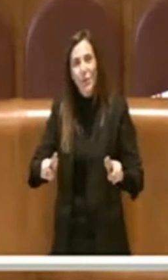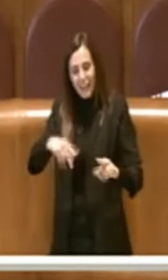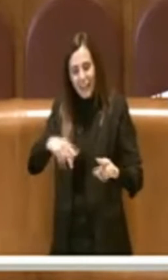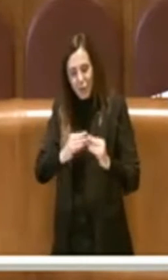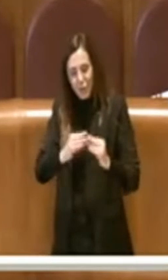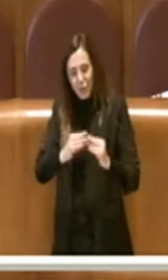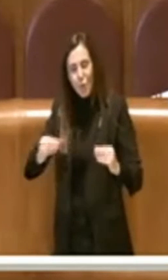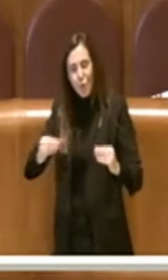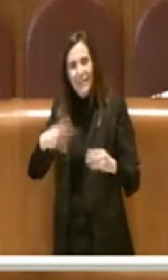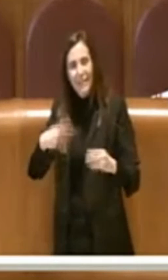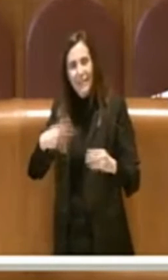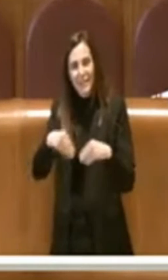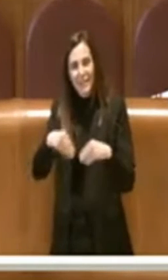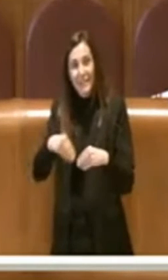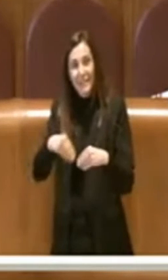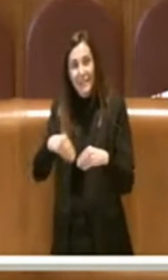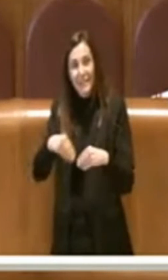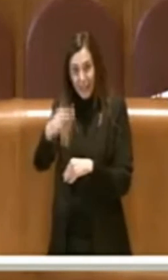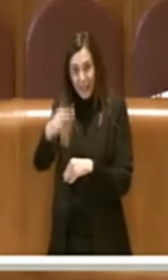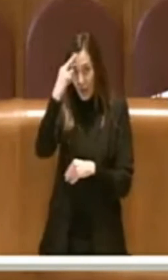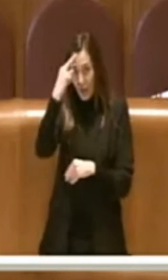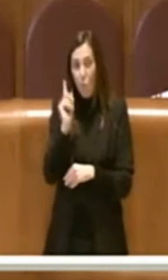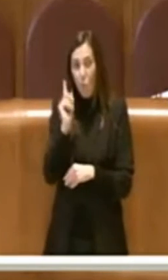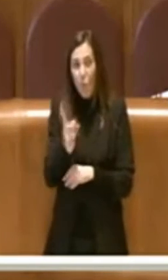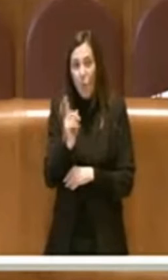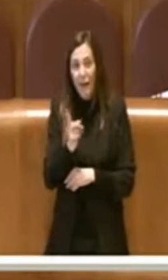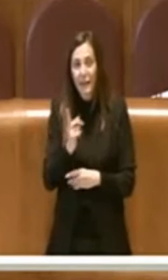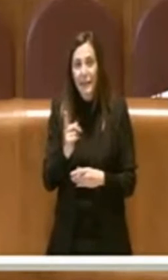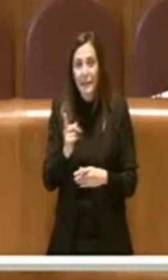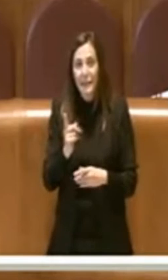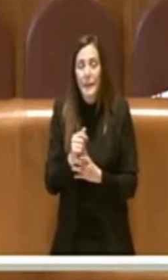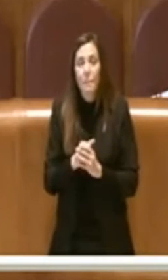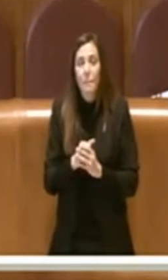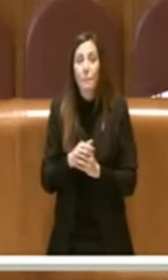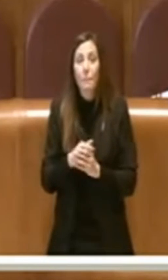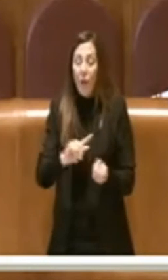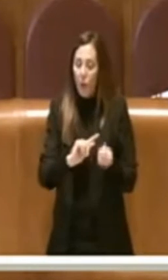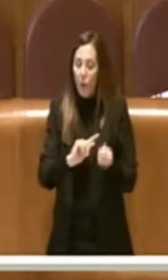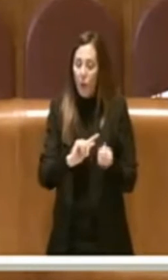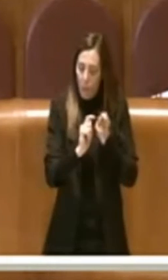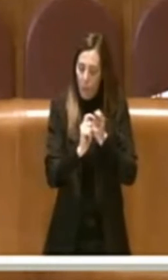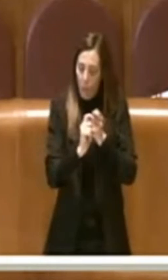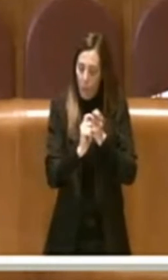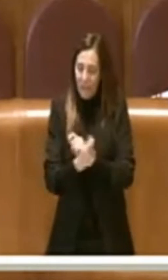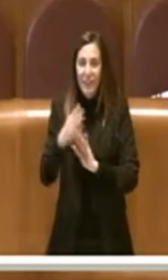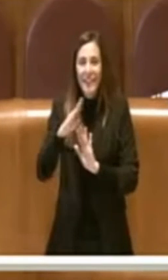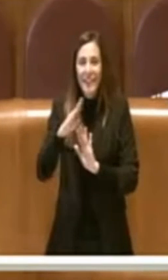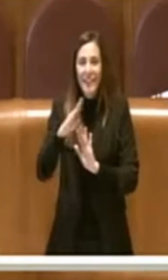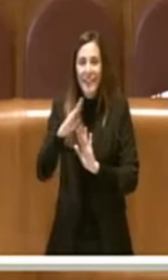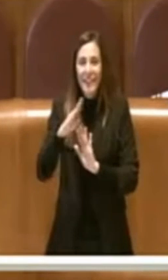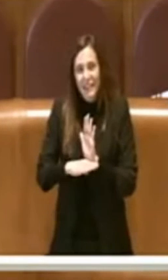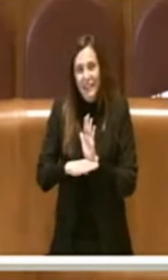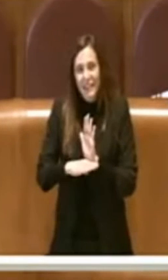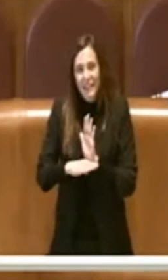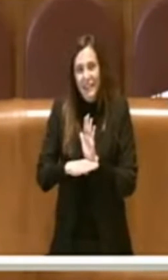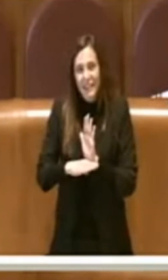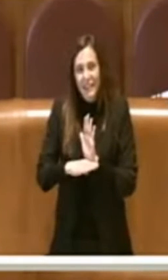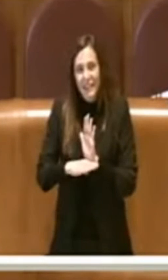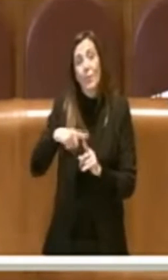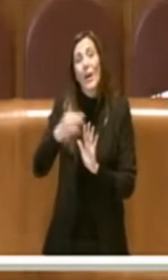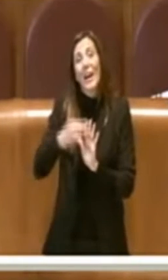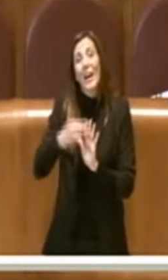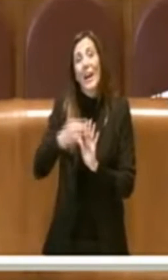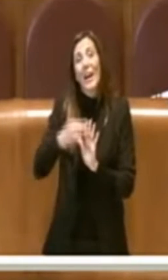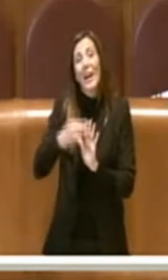Tra questi bisogna ricordare che la modifica statutaria e ovviamente anche regolamento